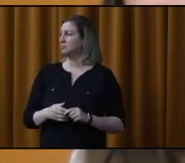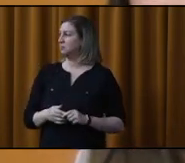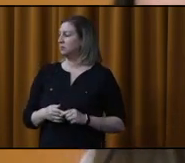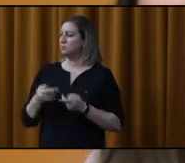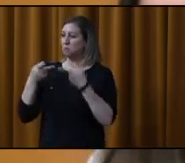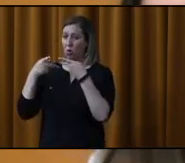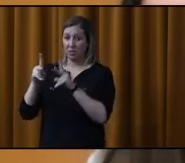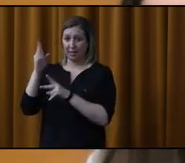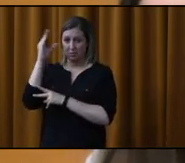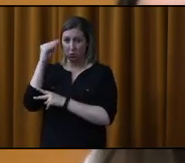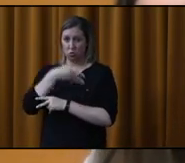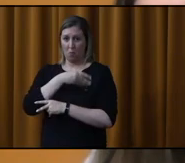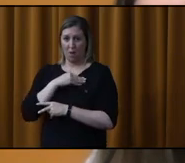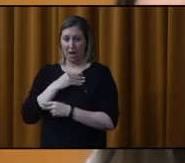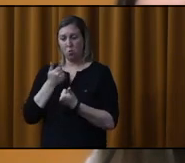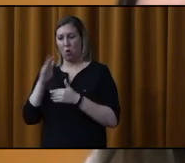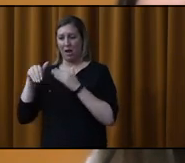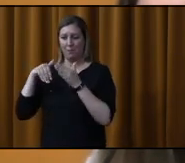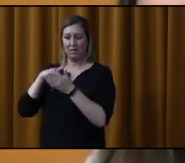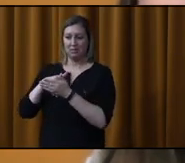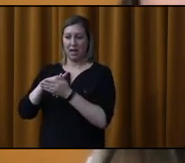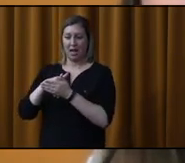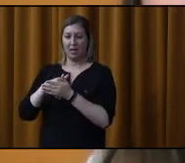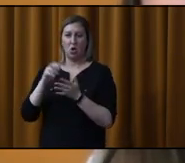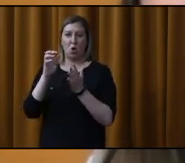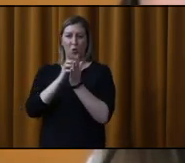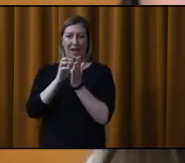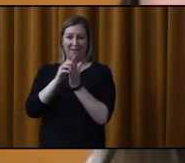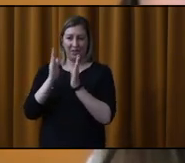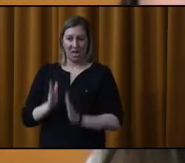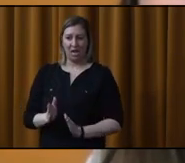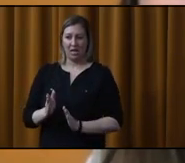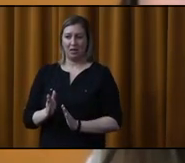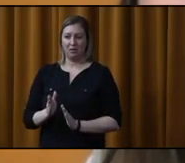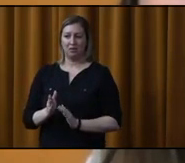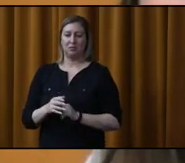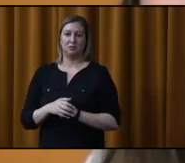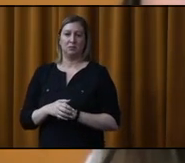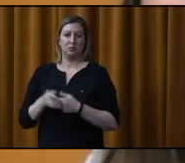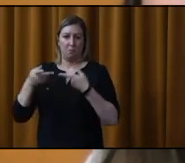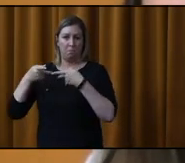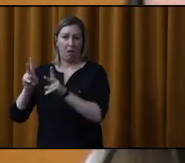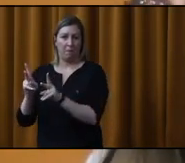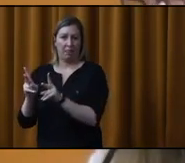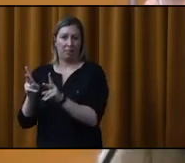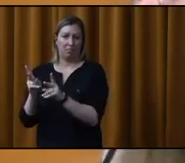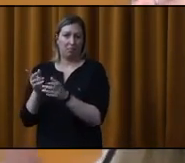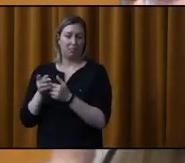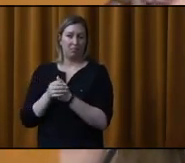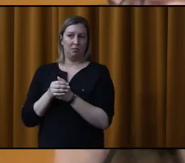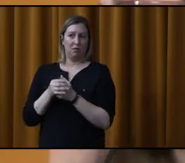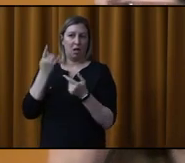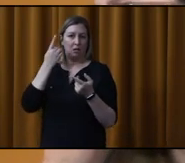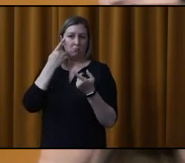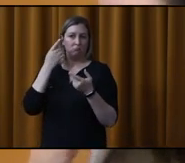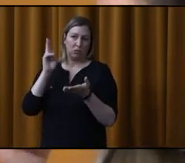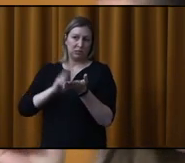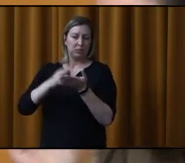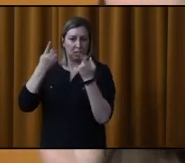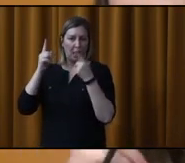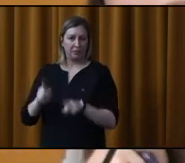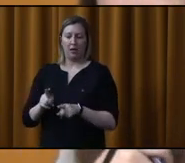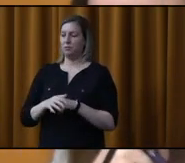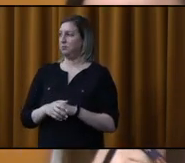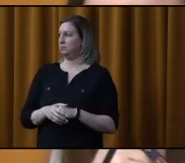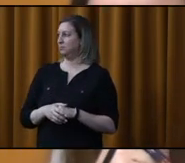M. le maire ou le maire suppléant et le greffier ou son assistant greffier à signer pour et au nom de la Ville cette entente. Et la présente résolution